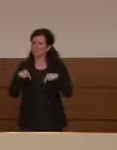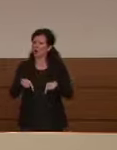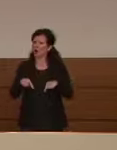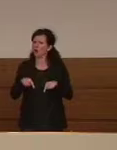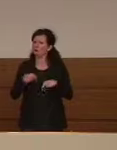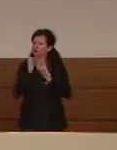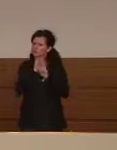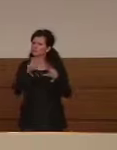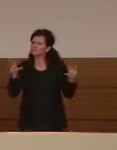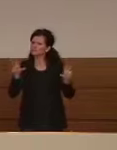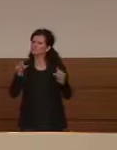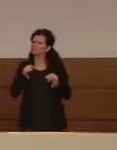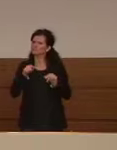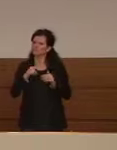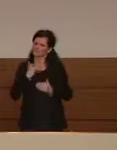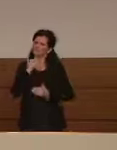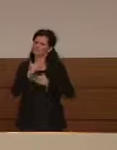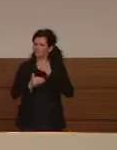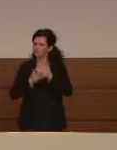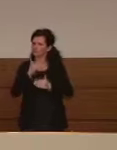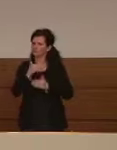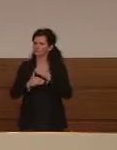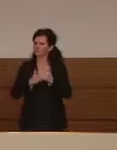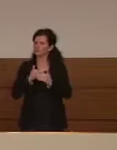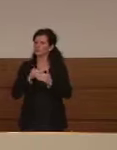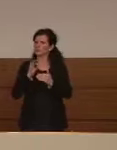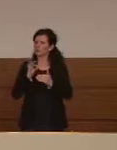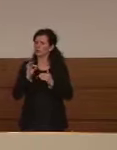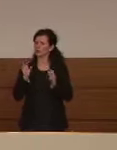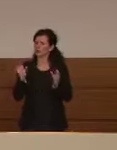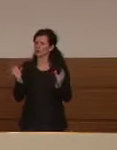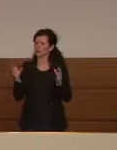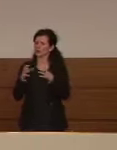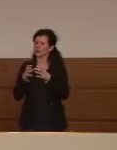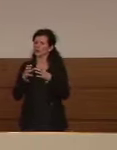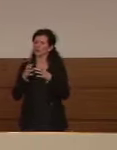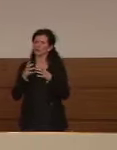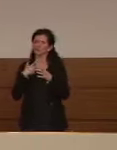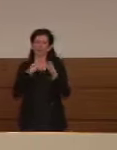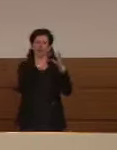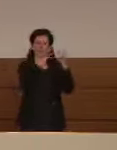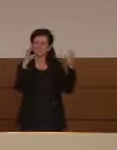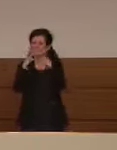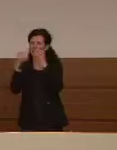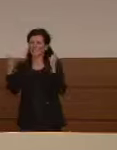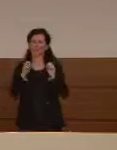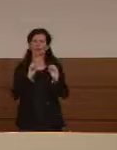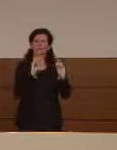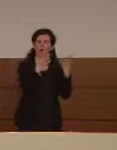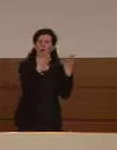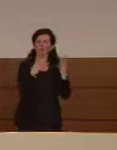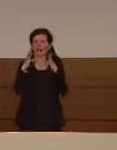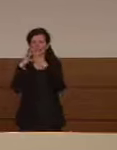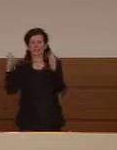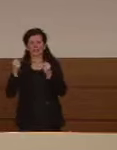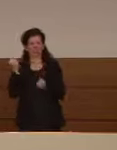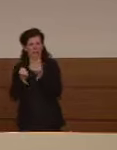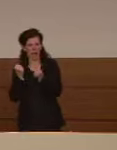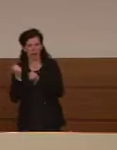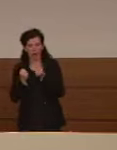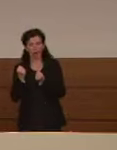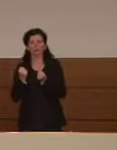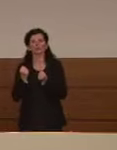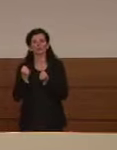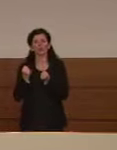graduale ripresa probabilmente anche forse la prossima settimana di alcune filiere tipo la moda le auto qualcosa su cui state